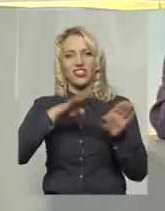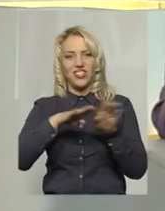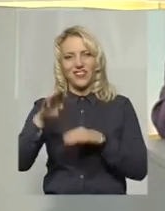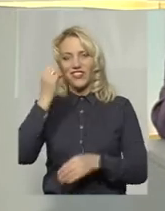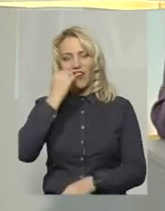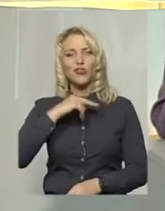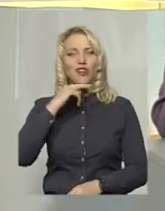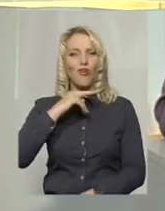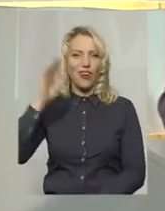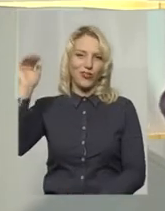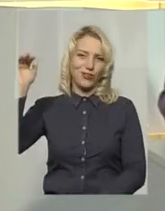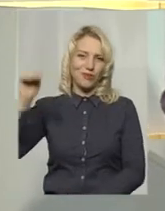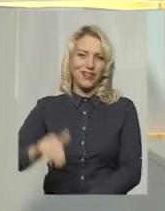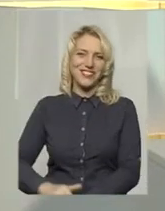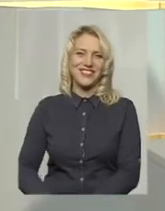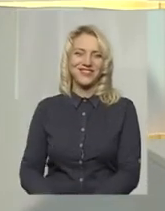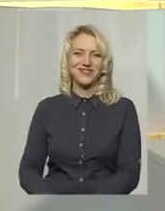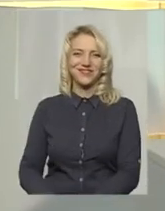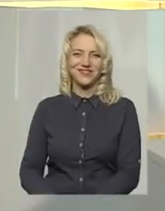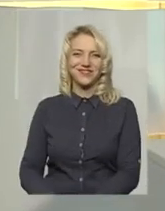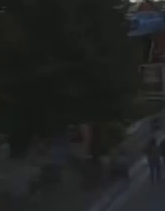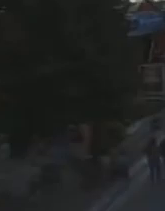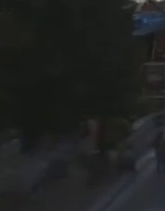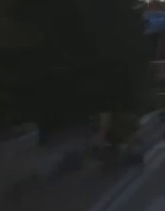за увагу. Чекати по вас завтра у цій же порі з новою темою.